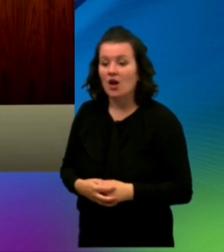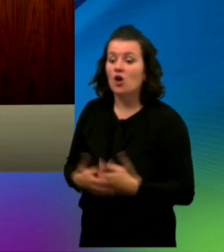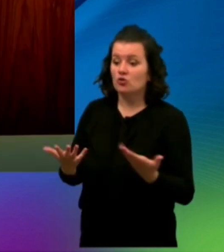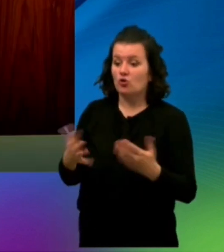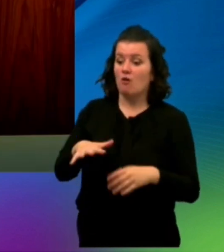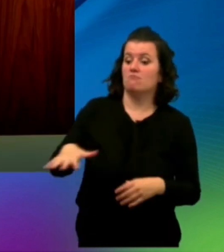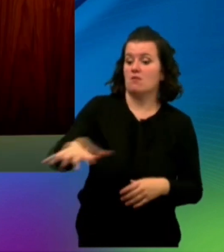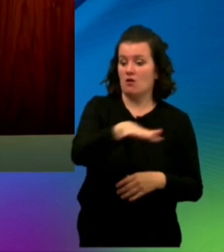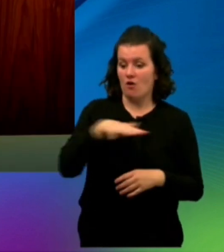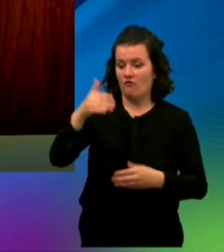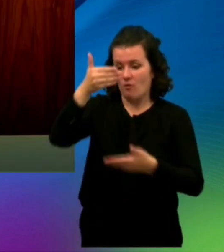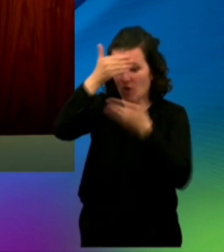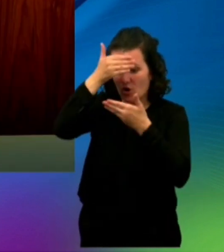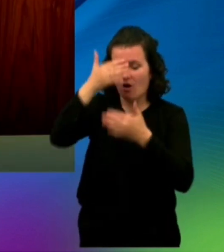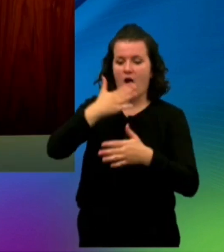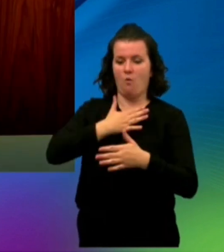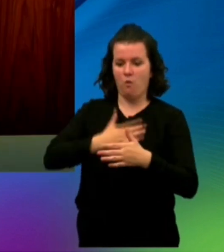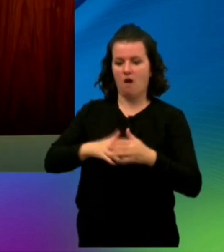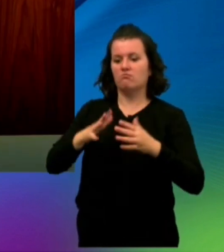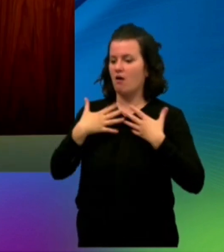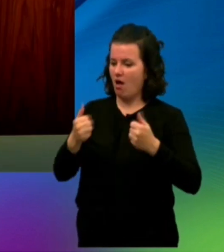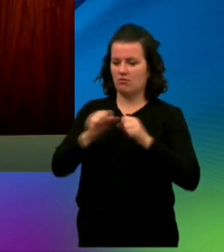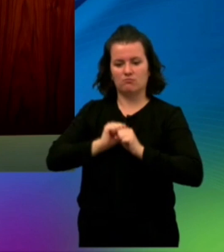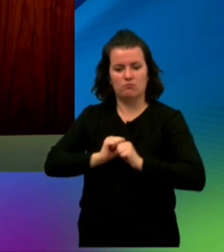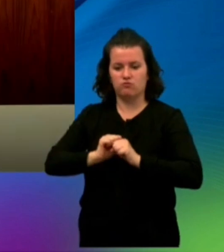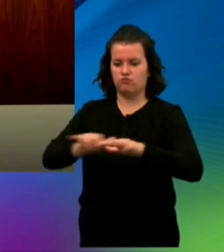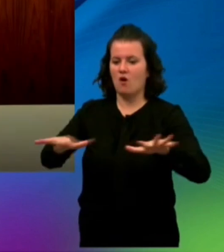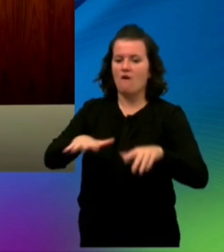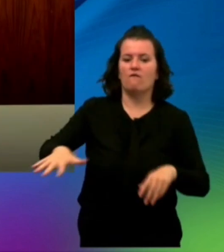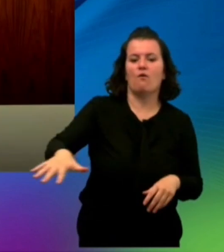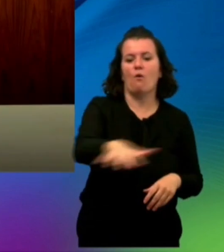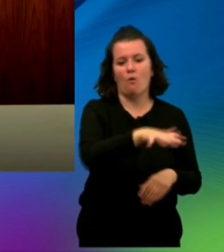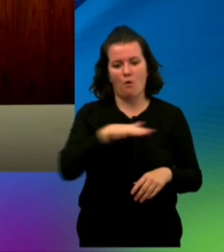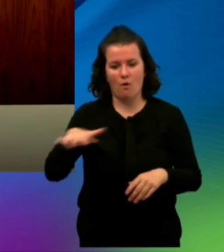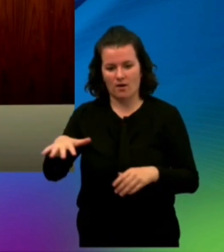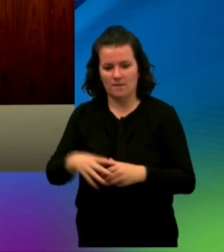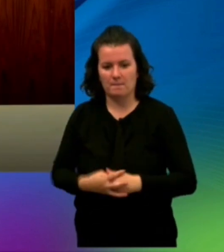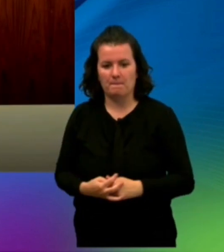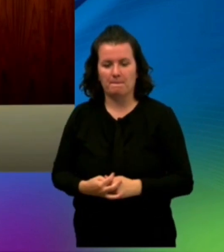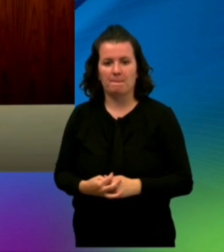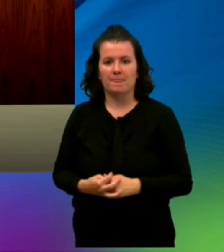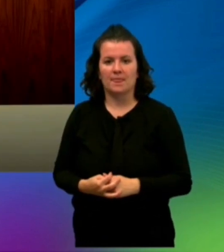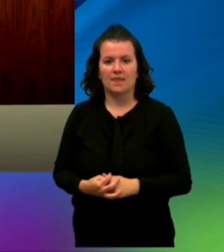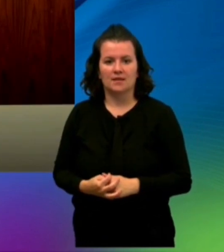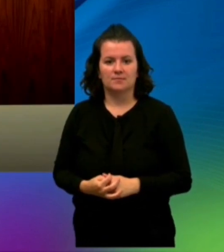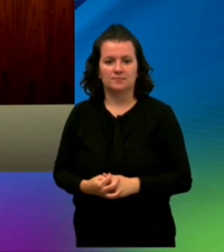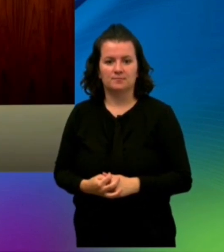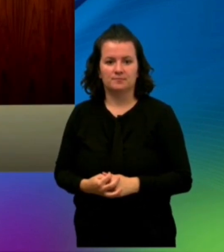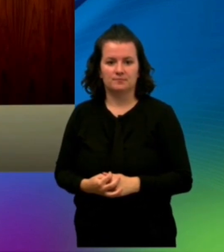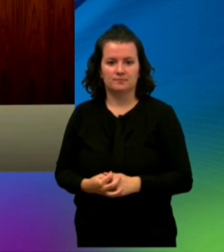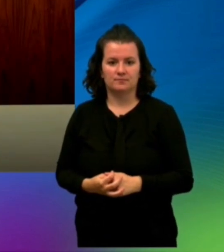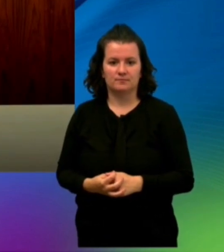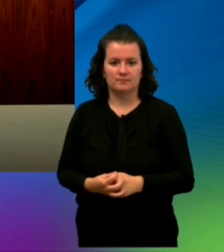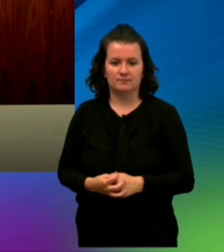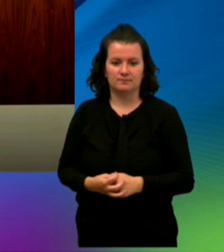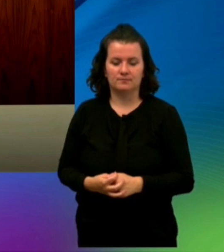جميع المغاربة وفي الختام لا يفتني سوى أن أنويها مجددا بجهود منظمة الصحة العالمية